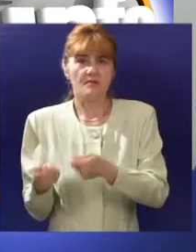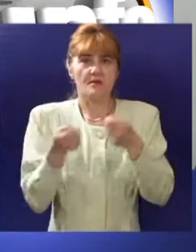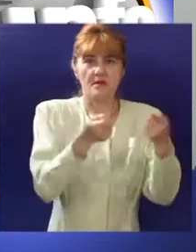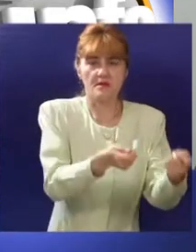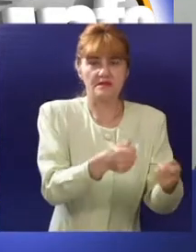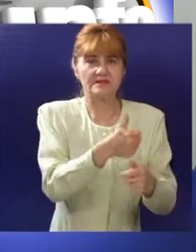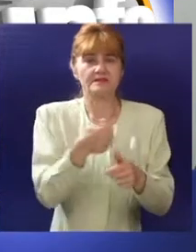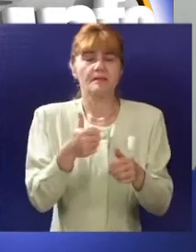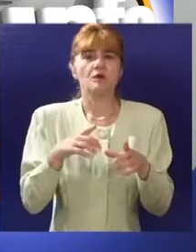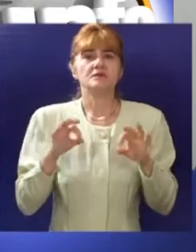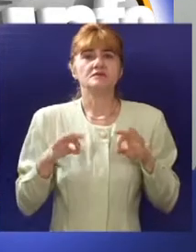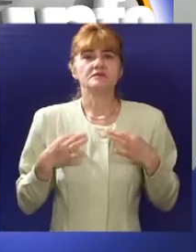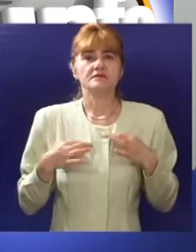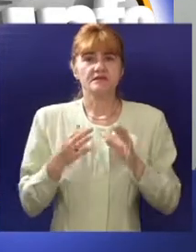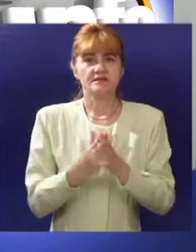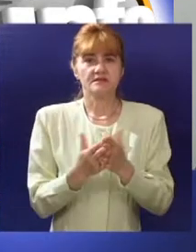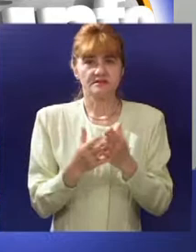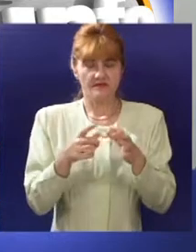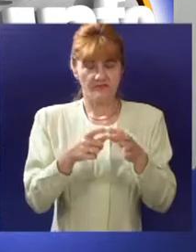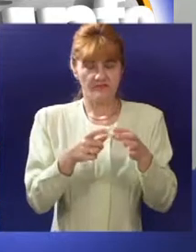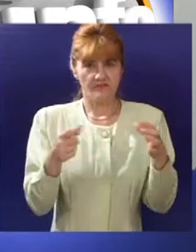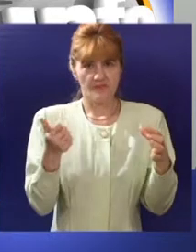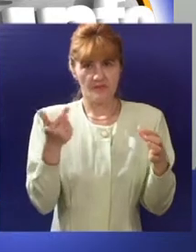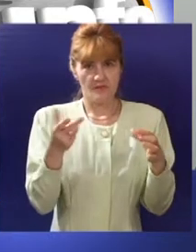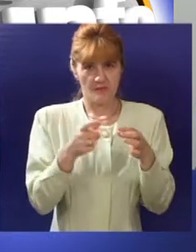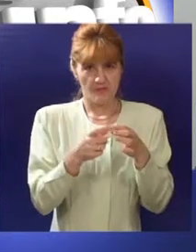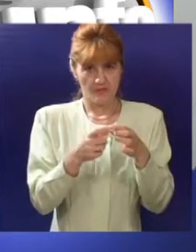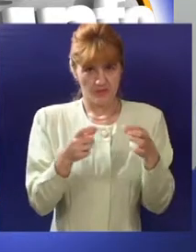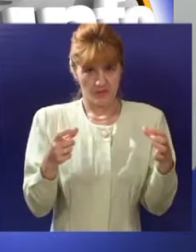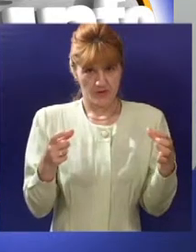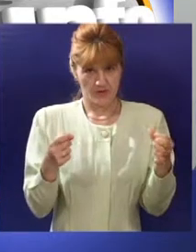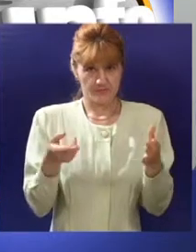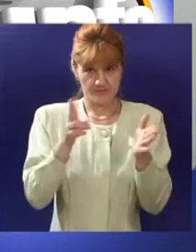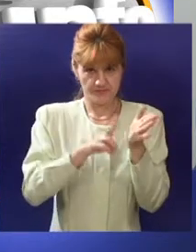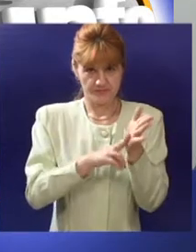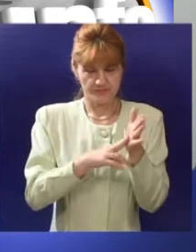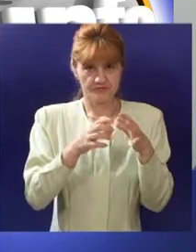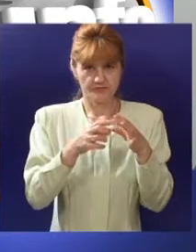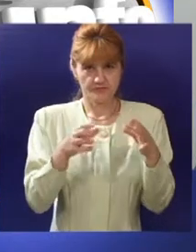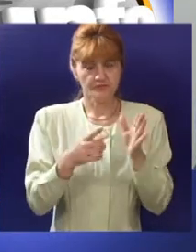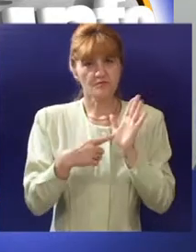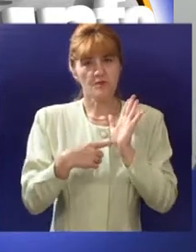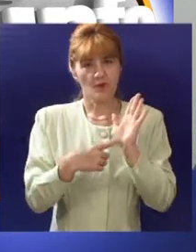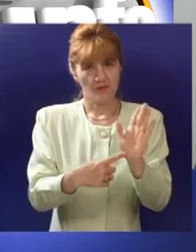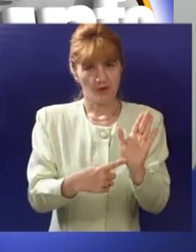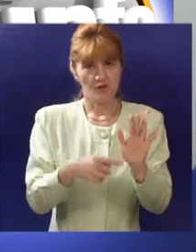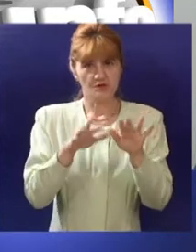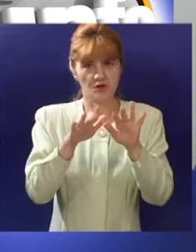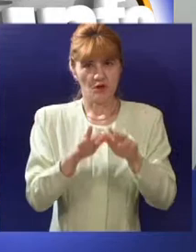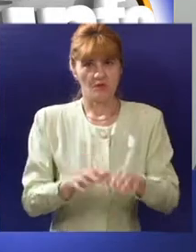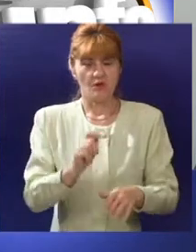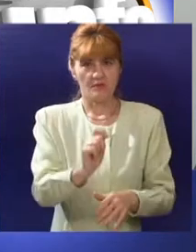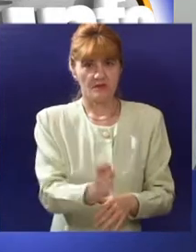papira već je samo sa zdravstvenom knjižicom i sa svojim identifikacijonim delom ili